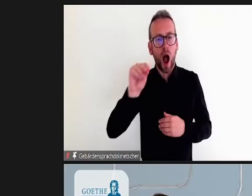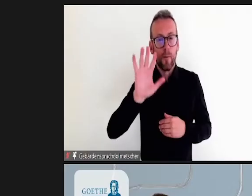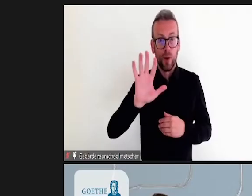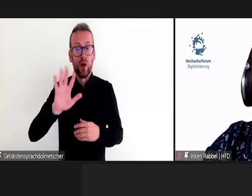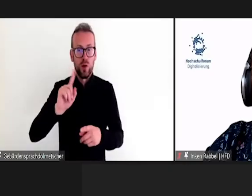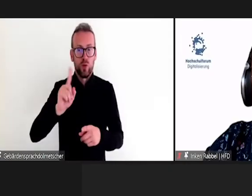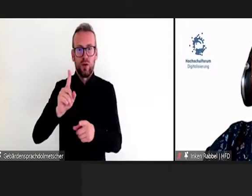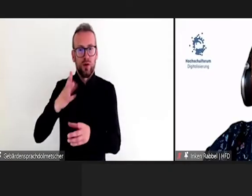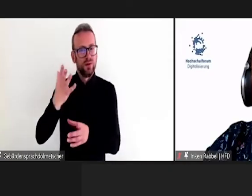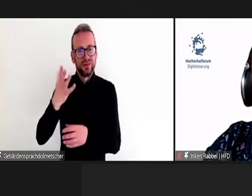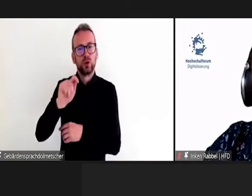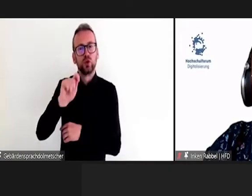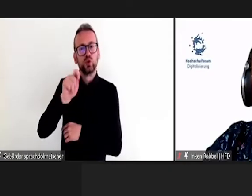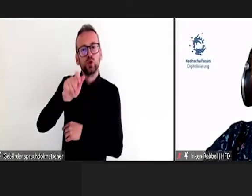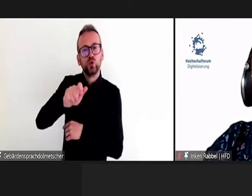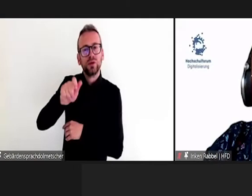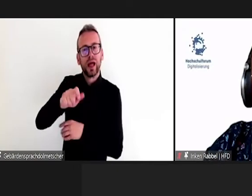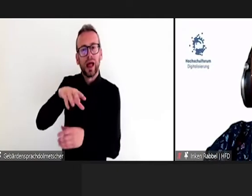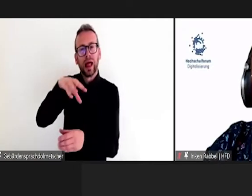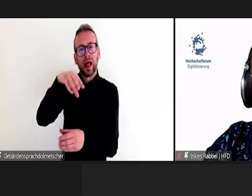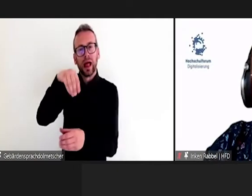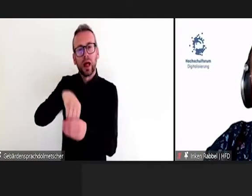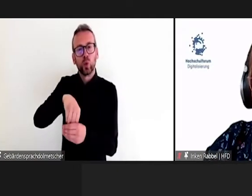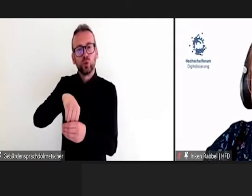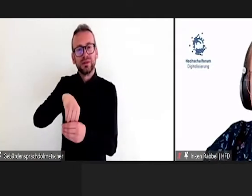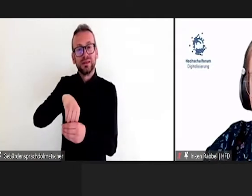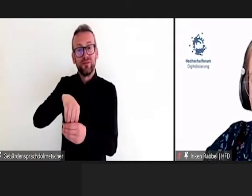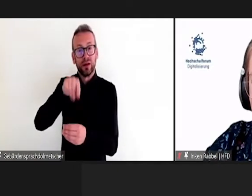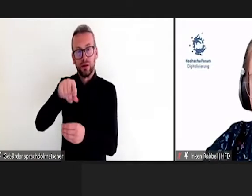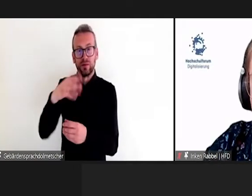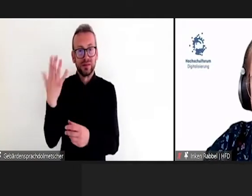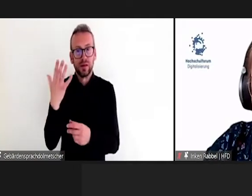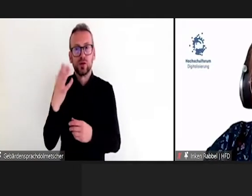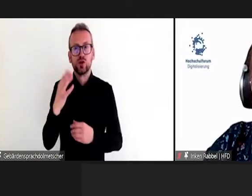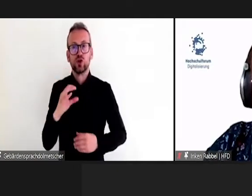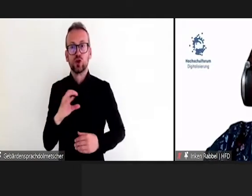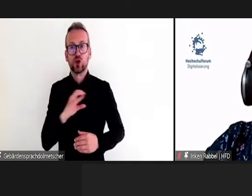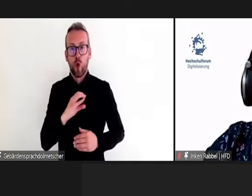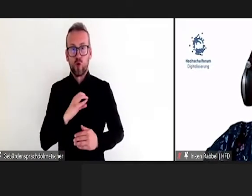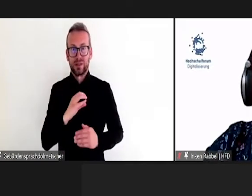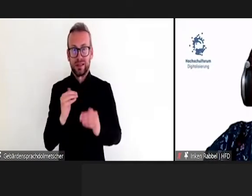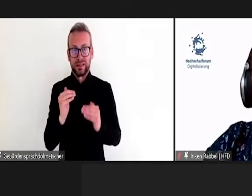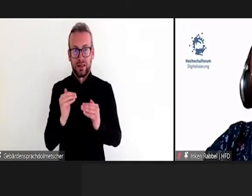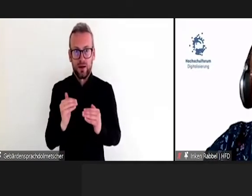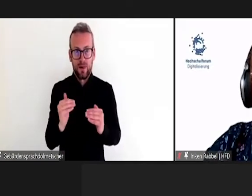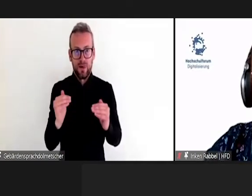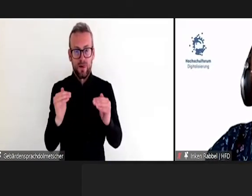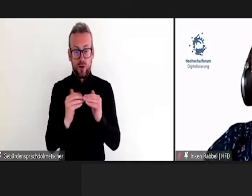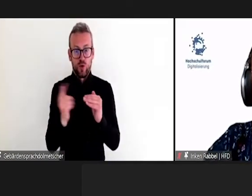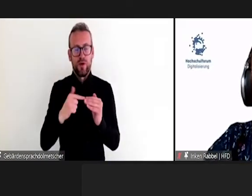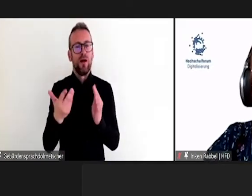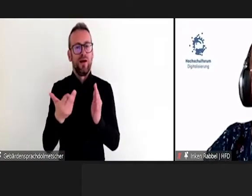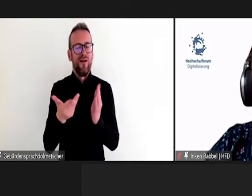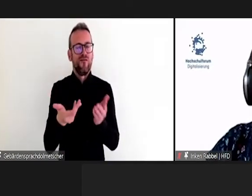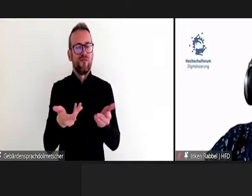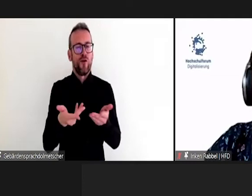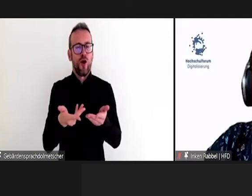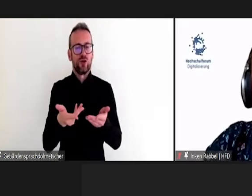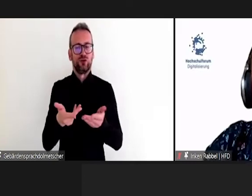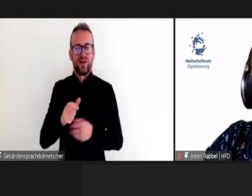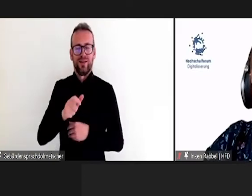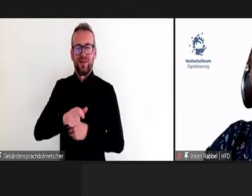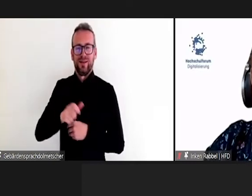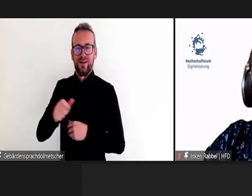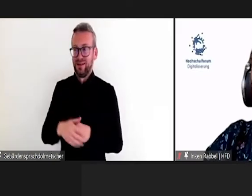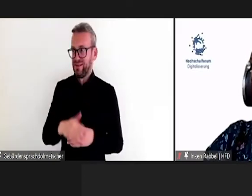Ja, erstmal herzlichen Dank für die Vorstellung und für die Einführung. Ich teile jetzt mal meinen Bildschirm und hoffe, das